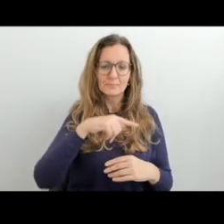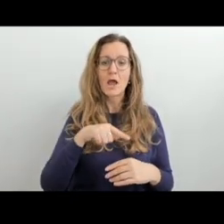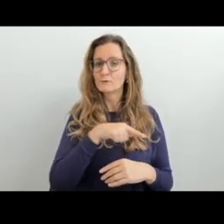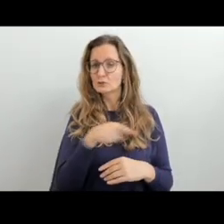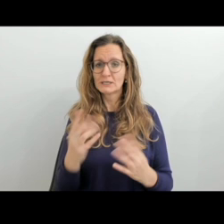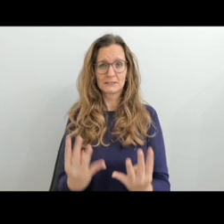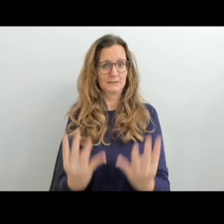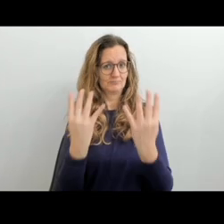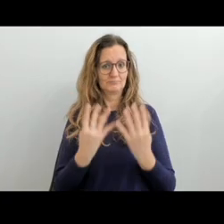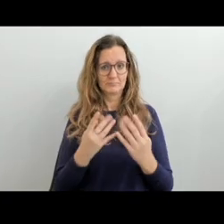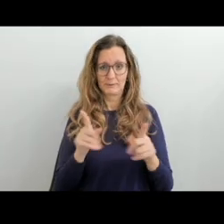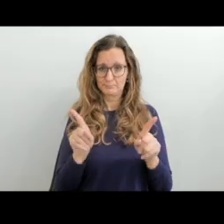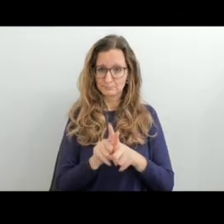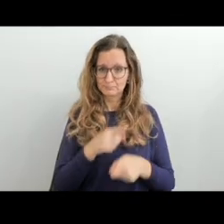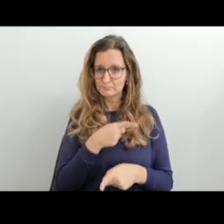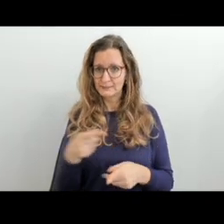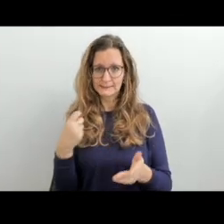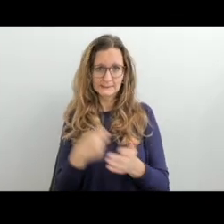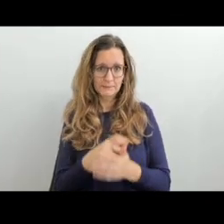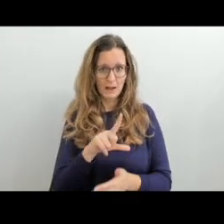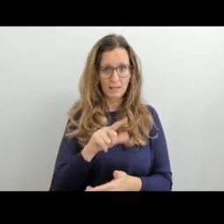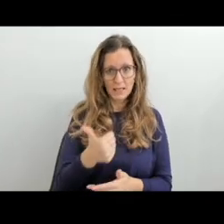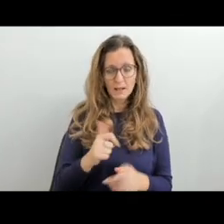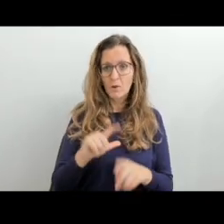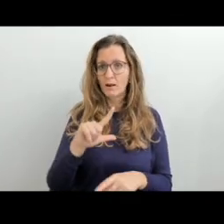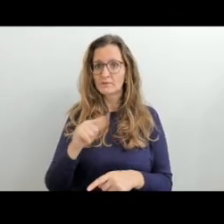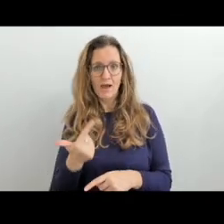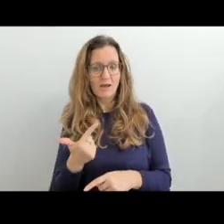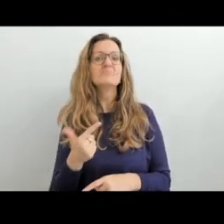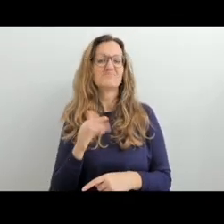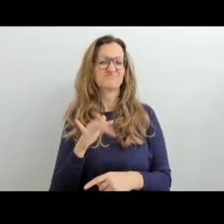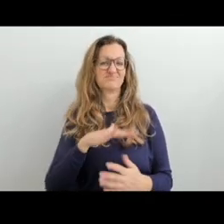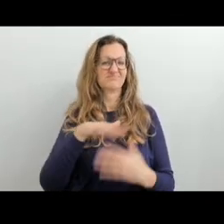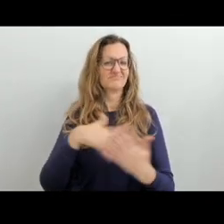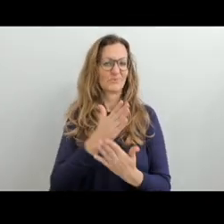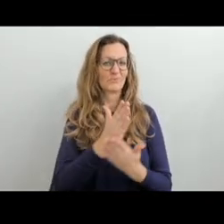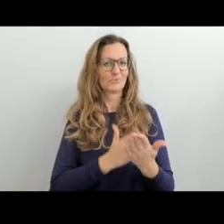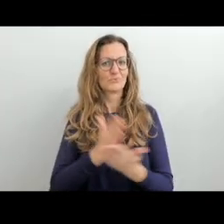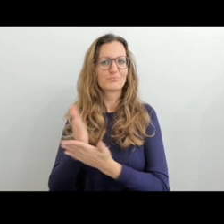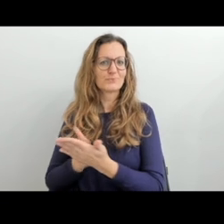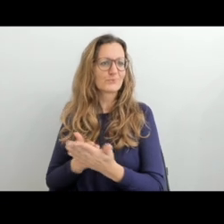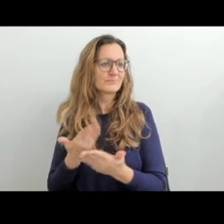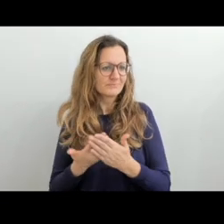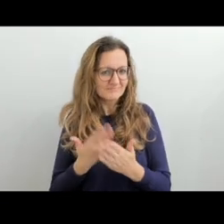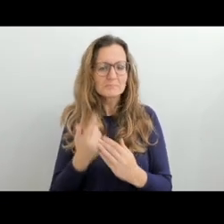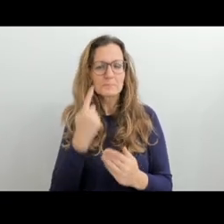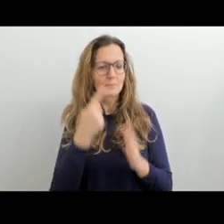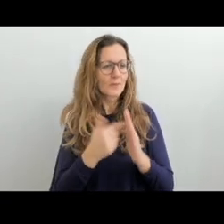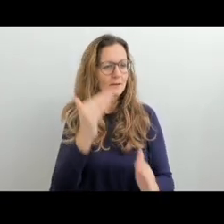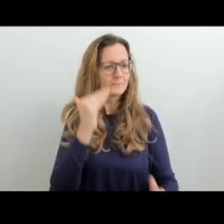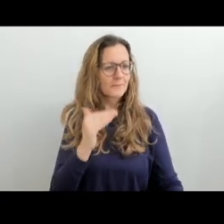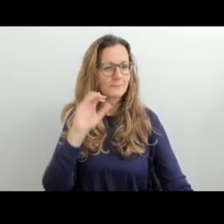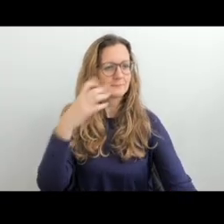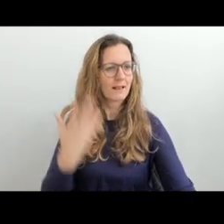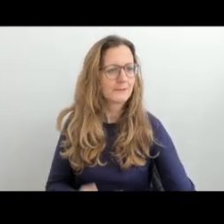Situace ve školách prosluchově postižené je taková, že vlastně ti žáci pochází z různých jazykových prostředí a český